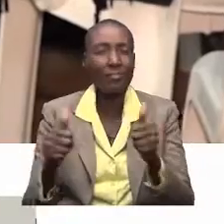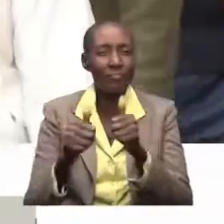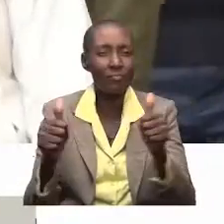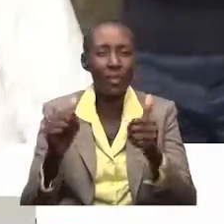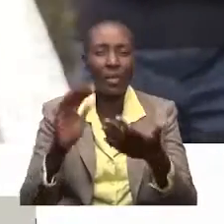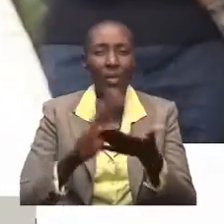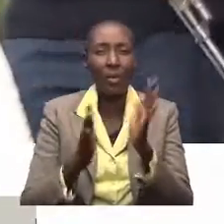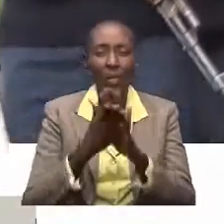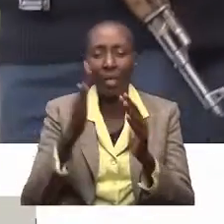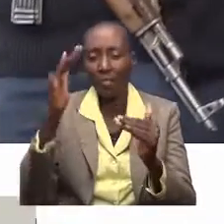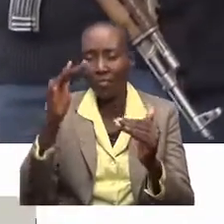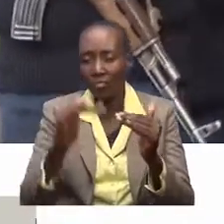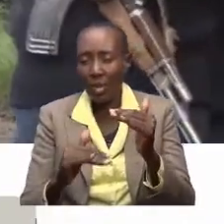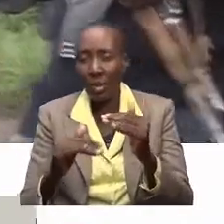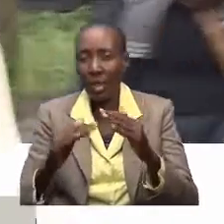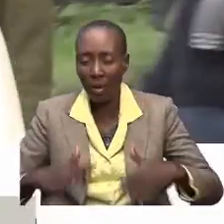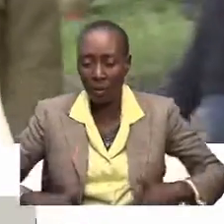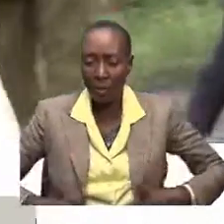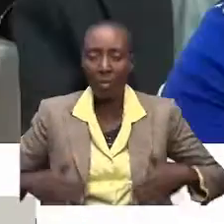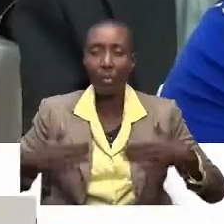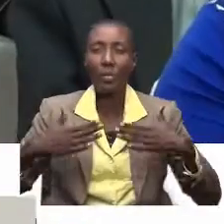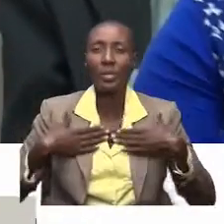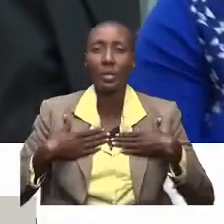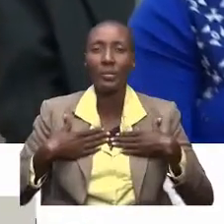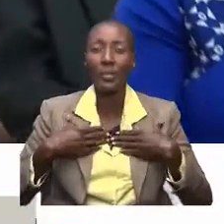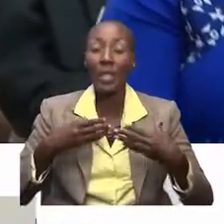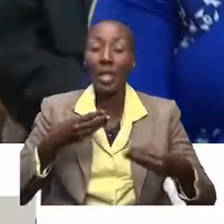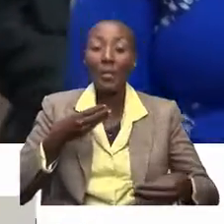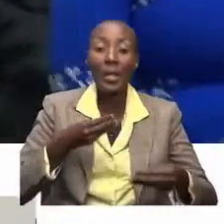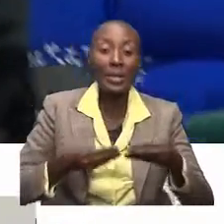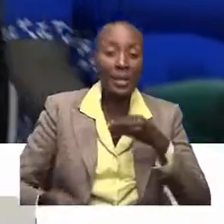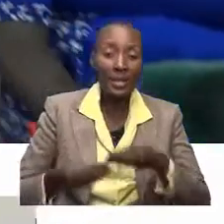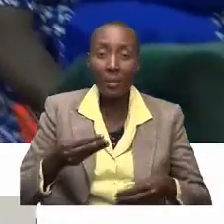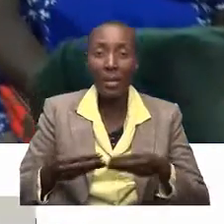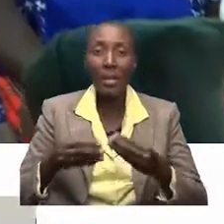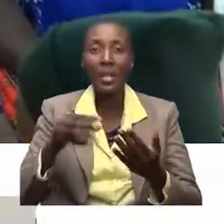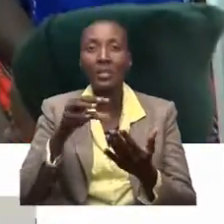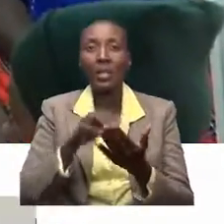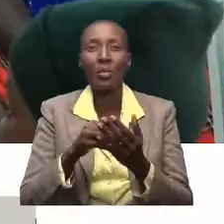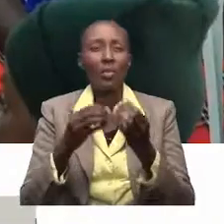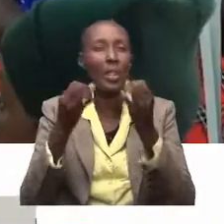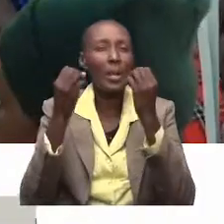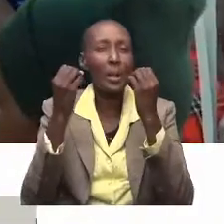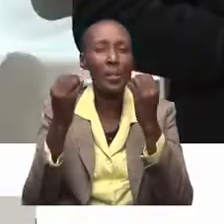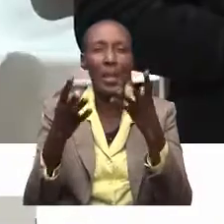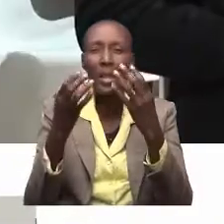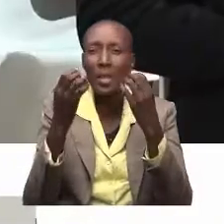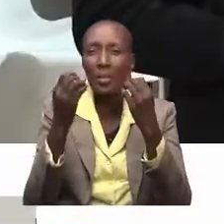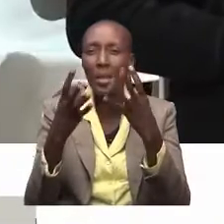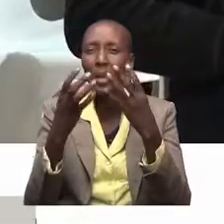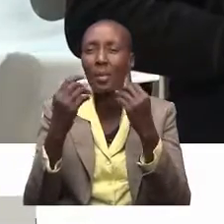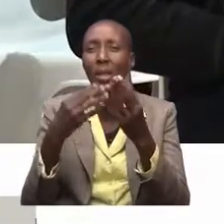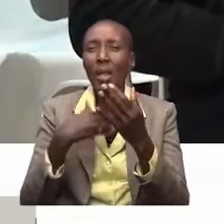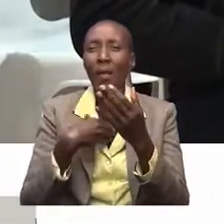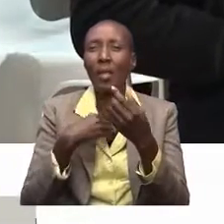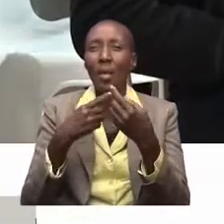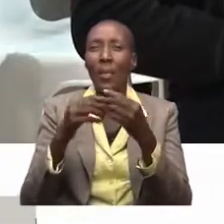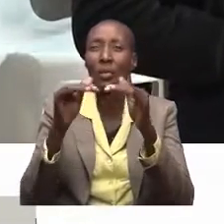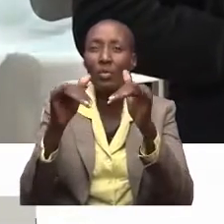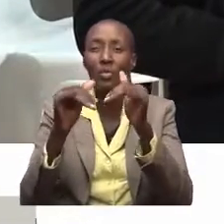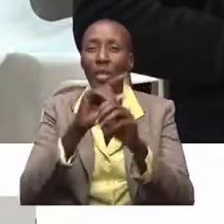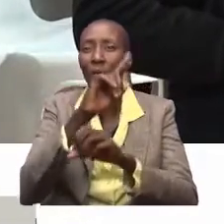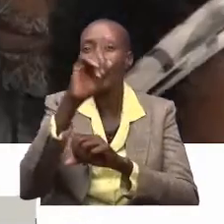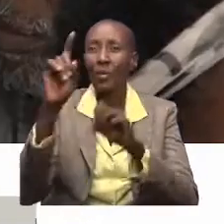mapungufu yoyote ya kimwili. Ulemavu ni hali ambayo wengi wamegipata kwayo na kusalia na maswali